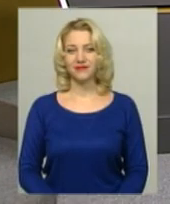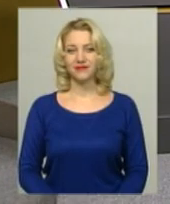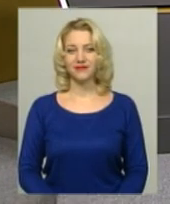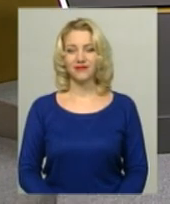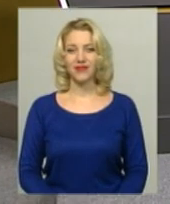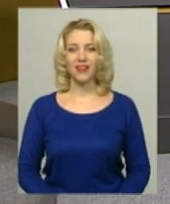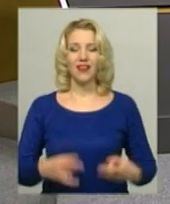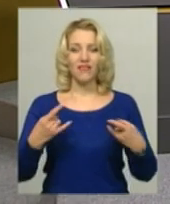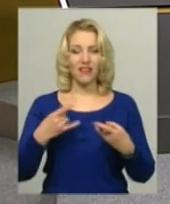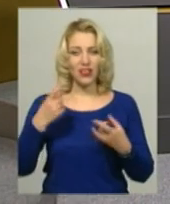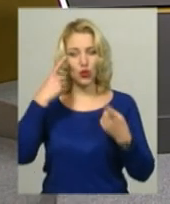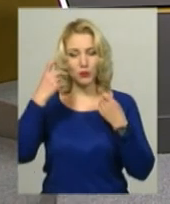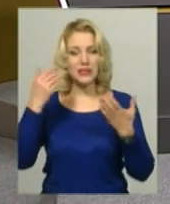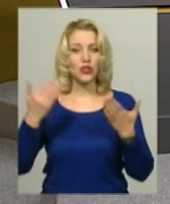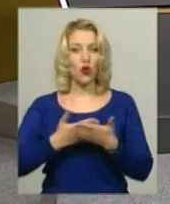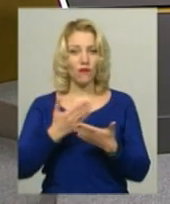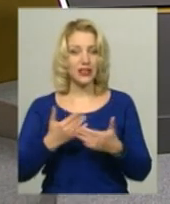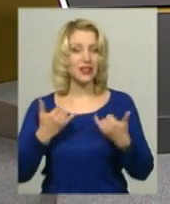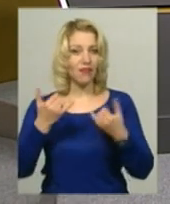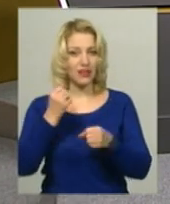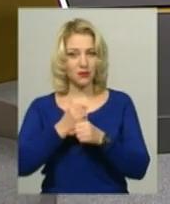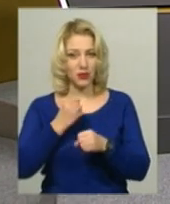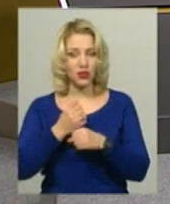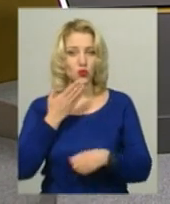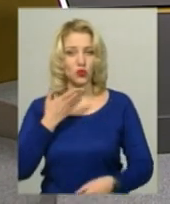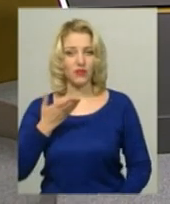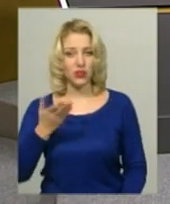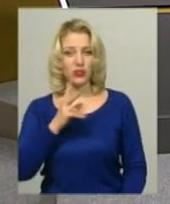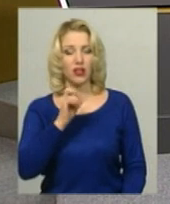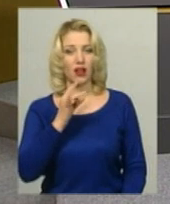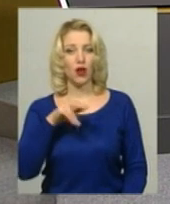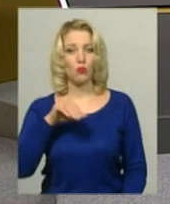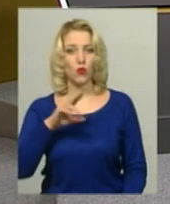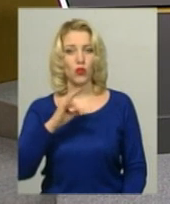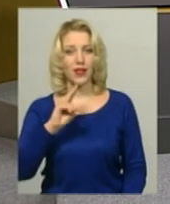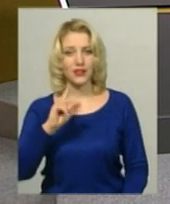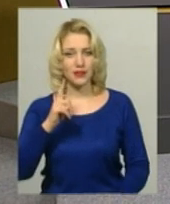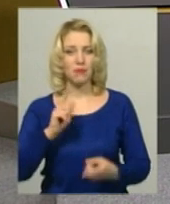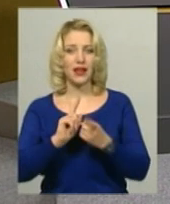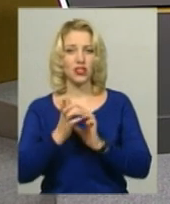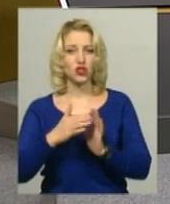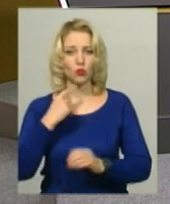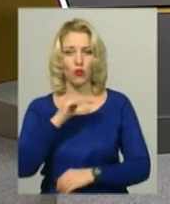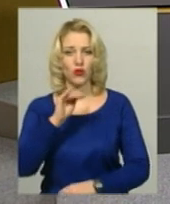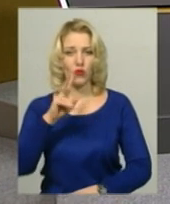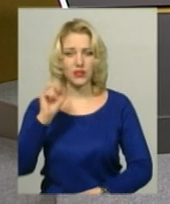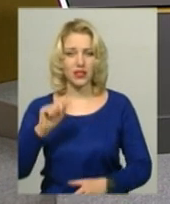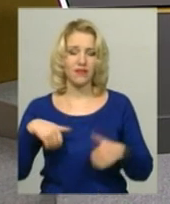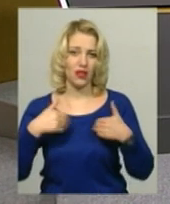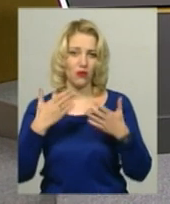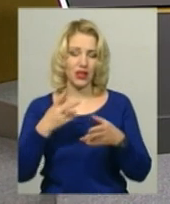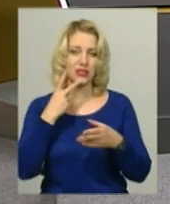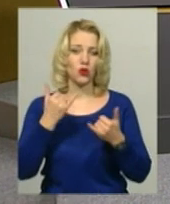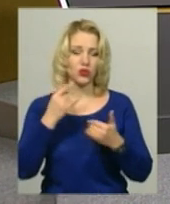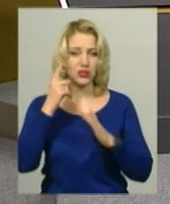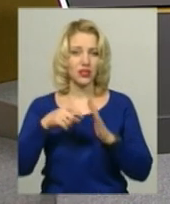В ефірі інформаційний випуск новин. У студії для вас працює ведуча Олександра Карпунець, перекладна жестову мову Оксани Фіновської. Вітаю. Сьогодні